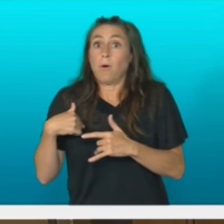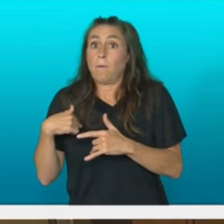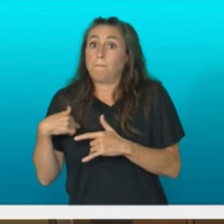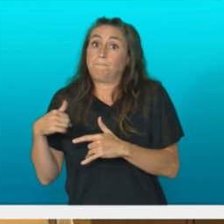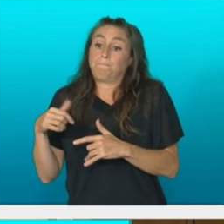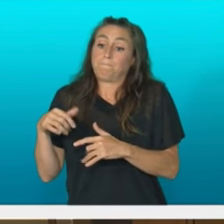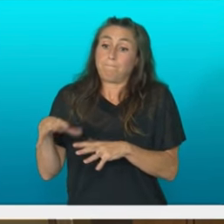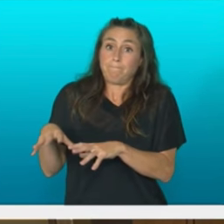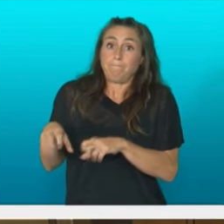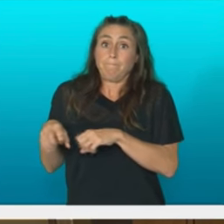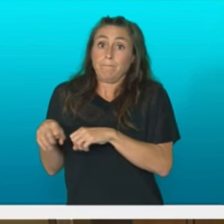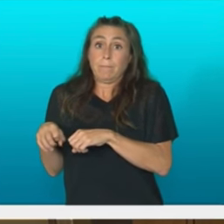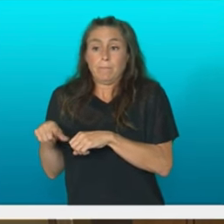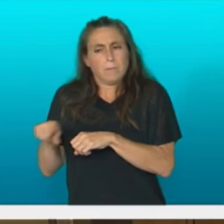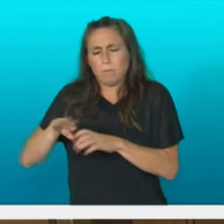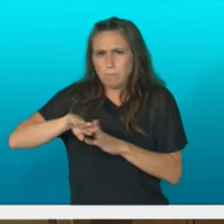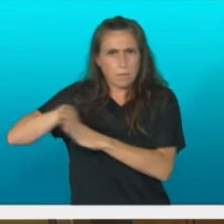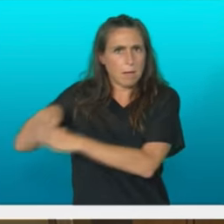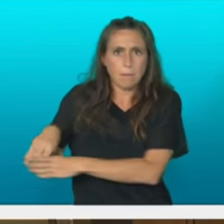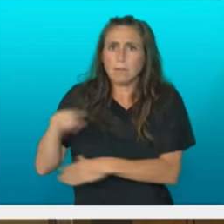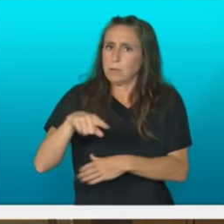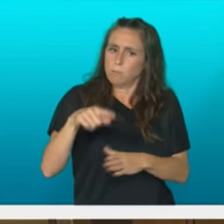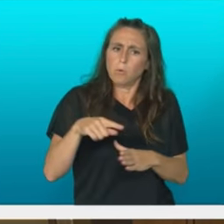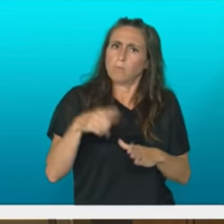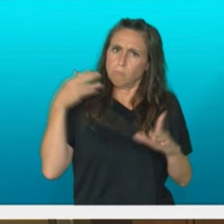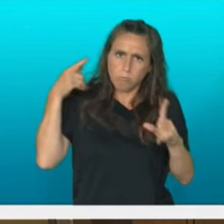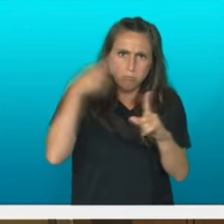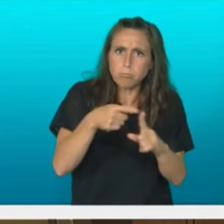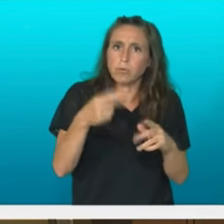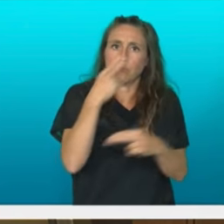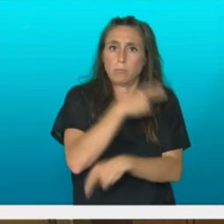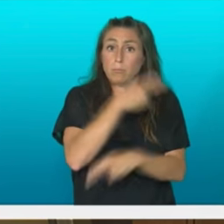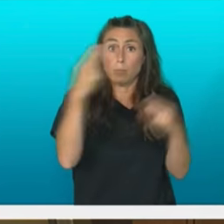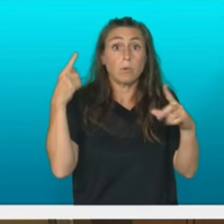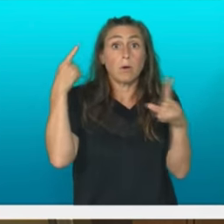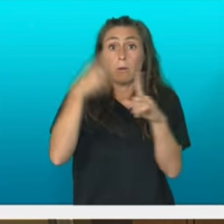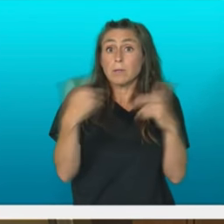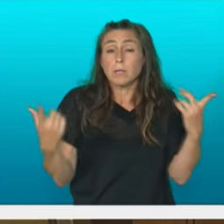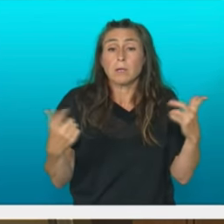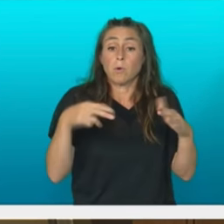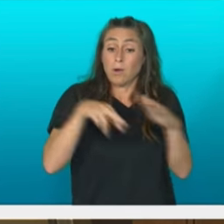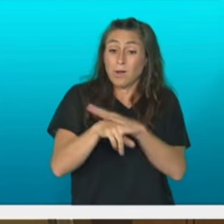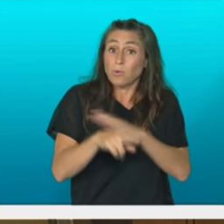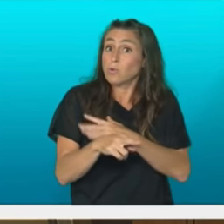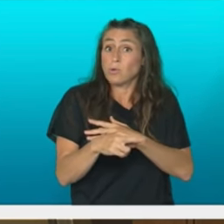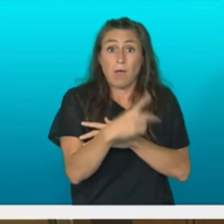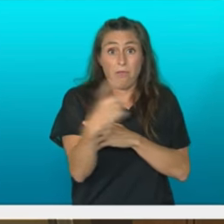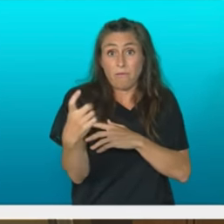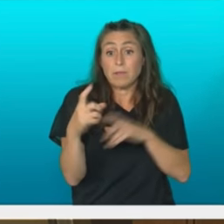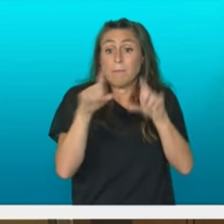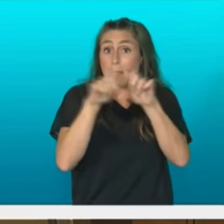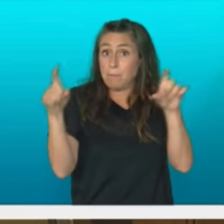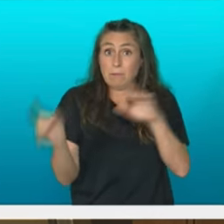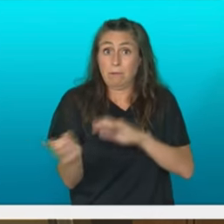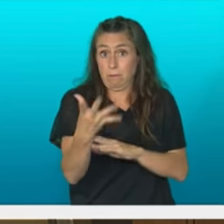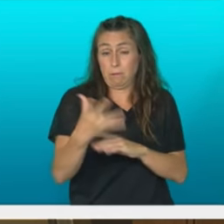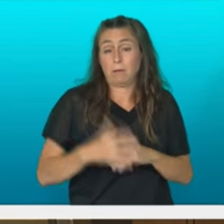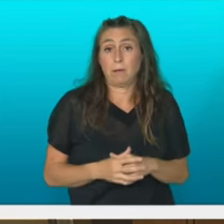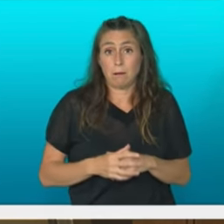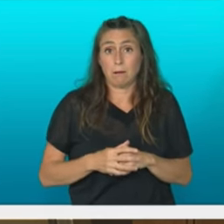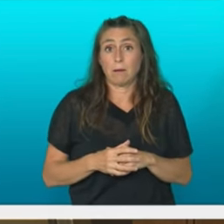sektore publikoa indartzeko eta eraldakaitan orabi daitzeko baliabide ekonomikoak behar bida eta hoiek